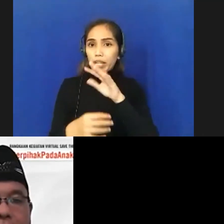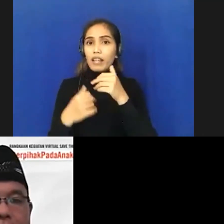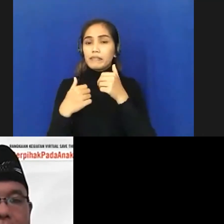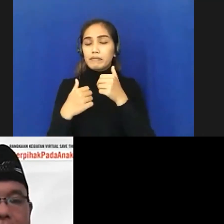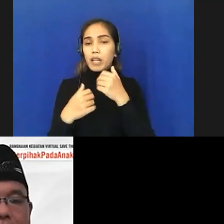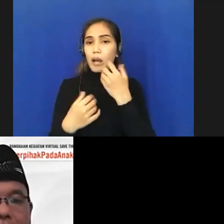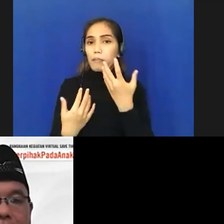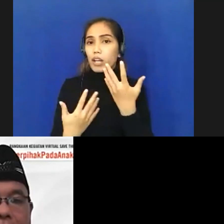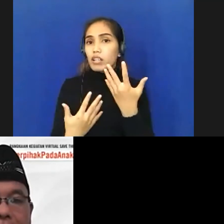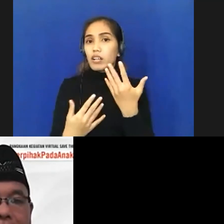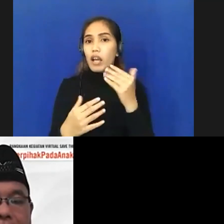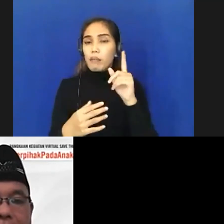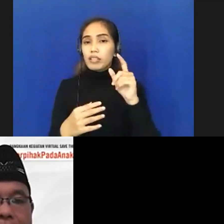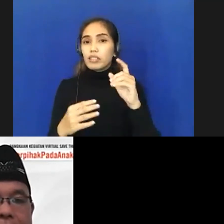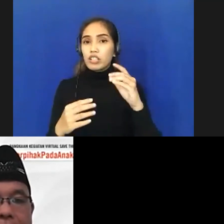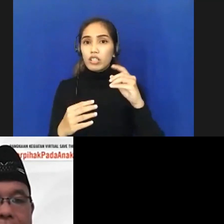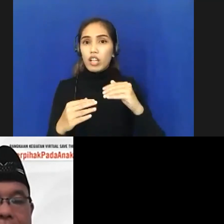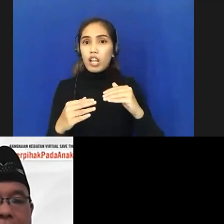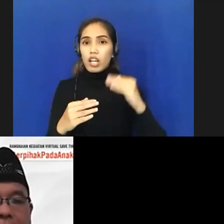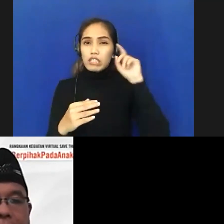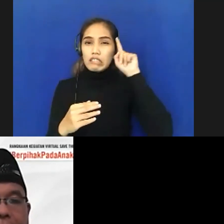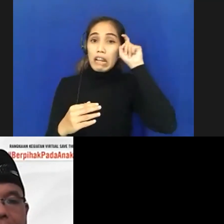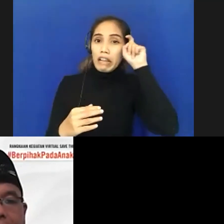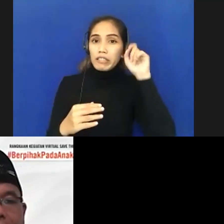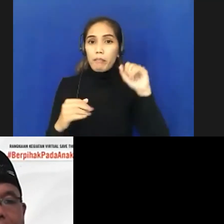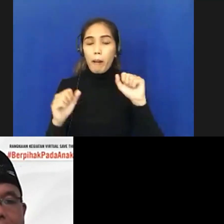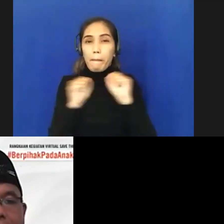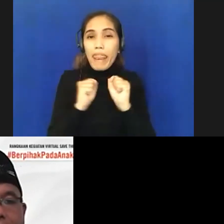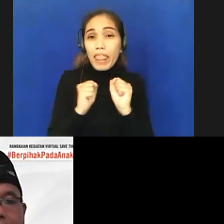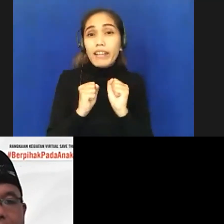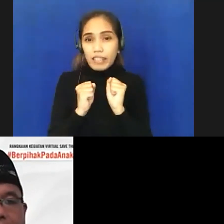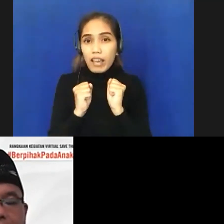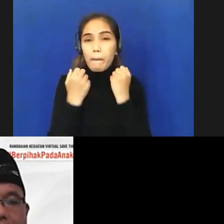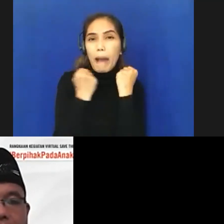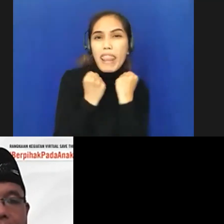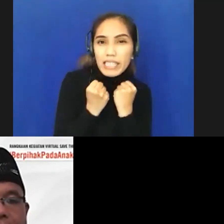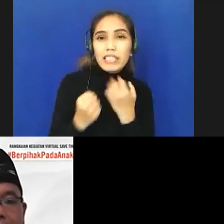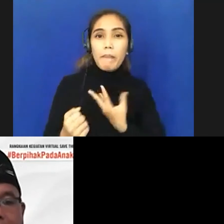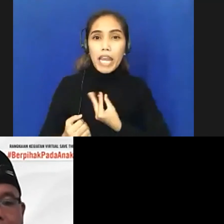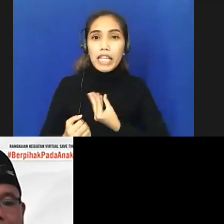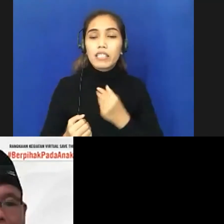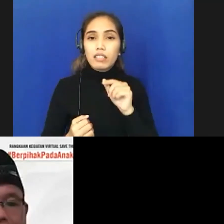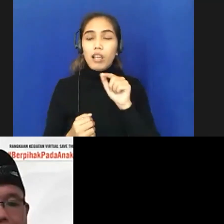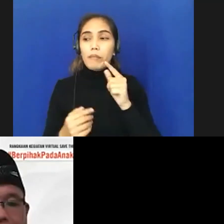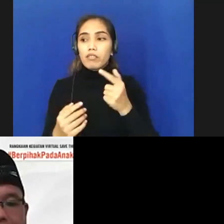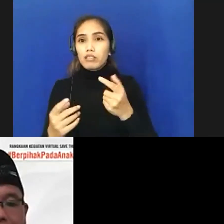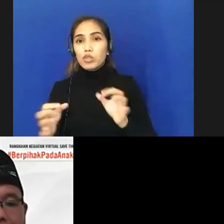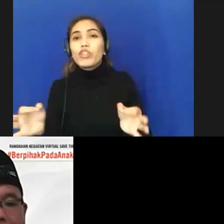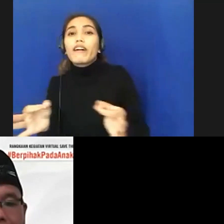tingkat stres dan kepanikan daripada COVID ini dengan kehidupan masyarakat